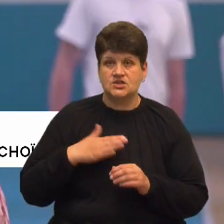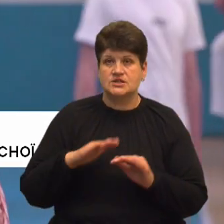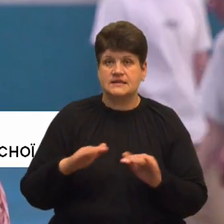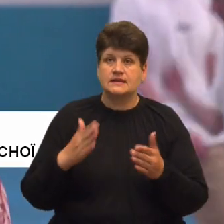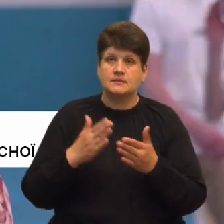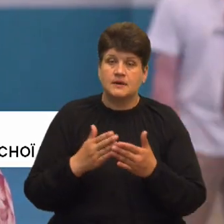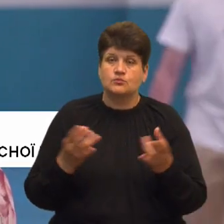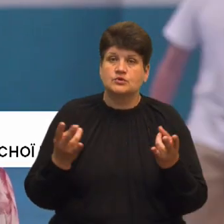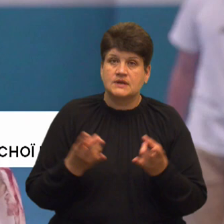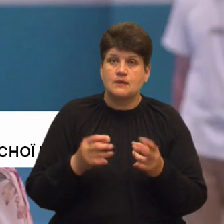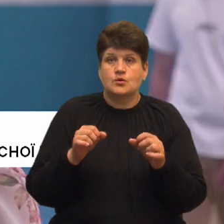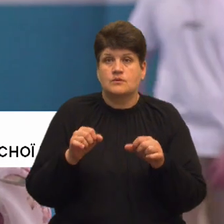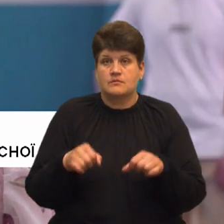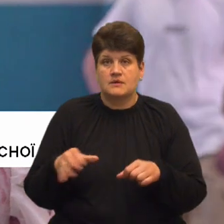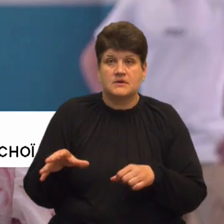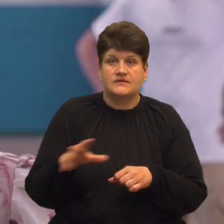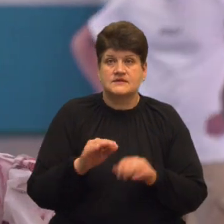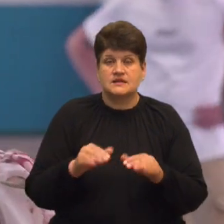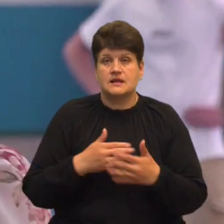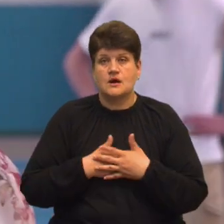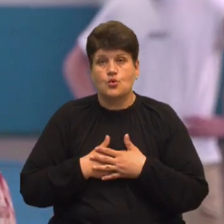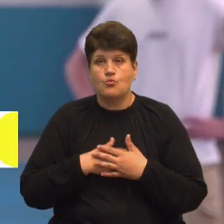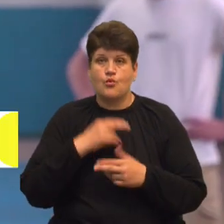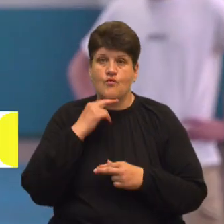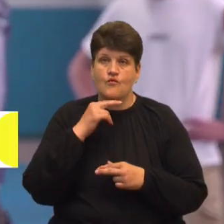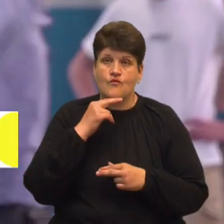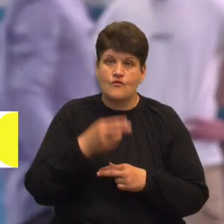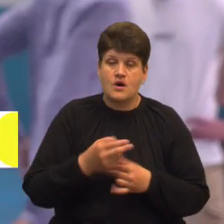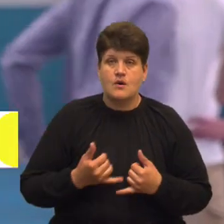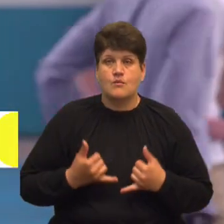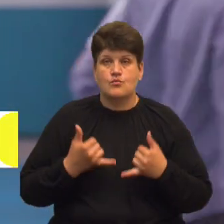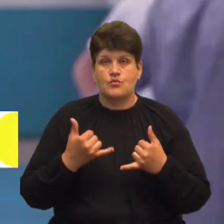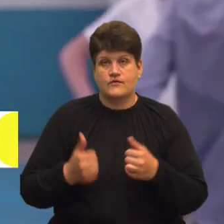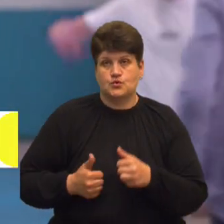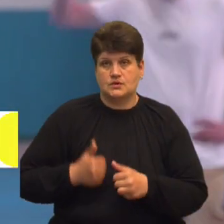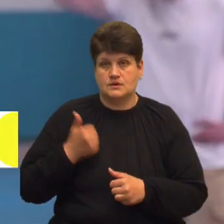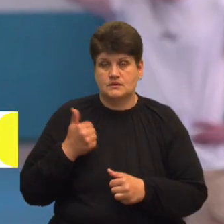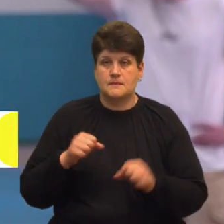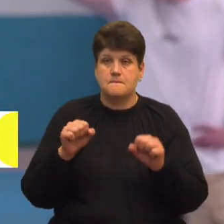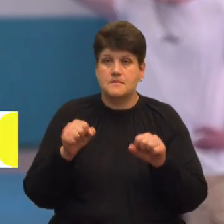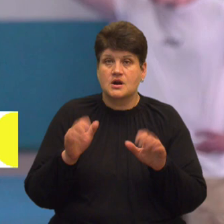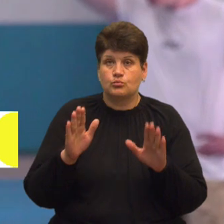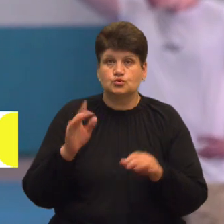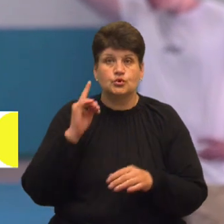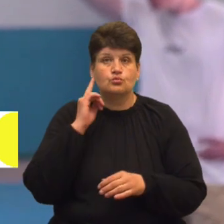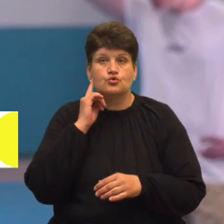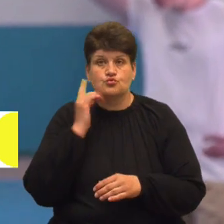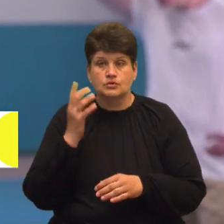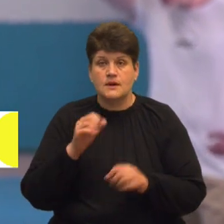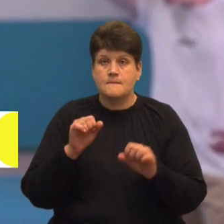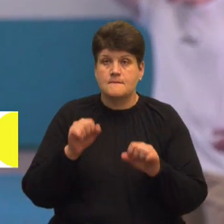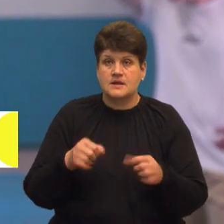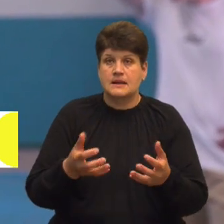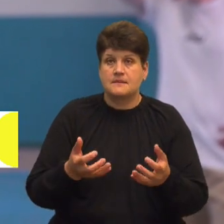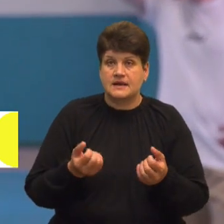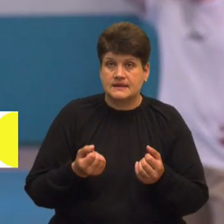мають право, так як і усі діти, на любов, на увагу, на повагу до їх гідності, право бути почутими, право на прийняття